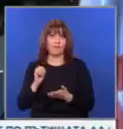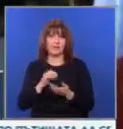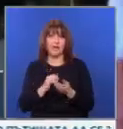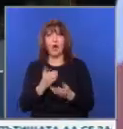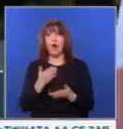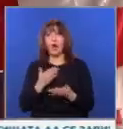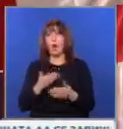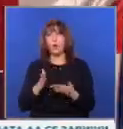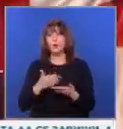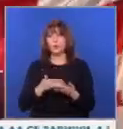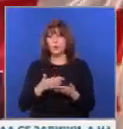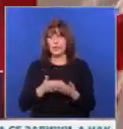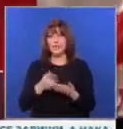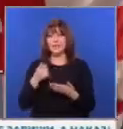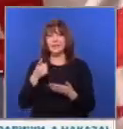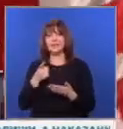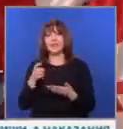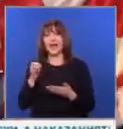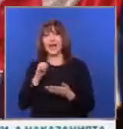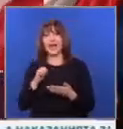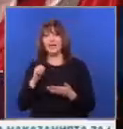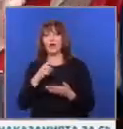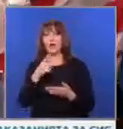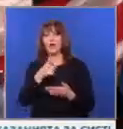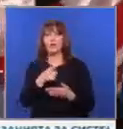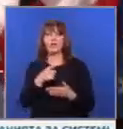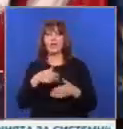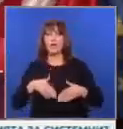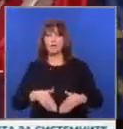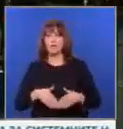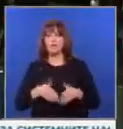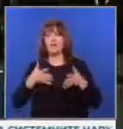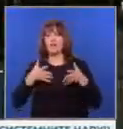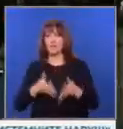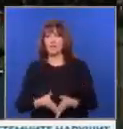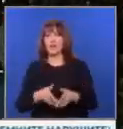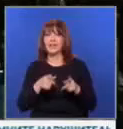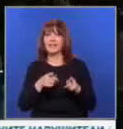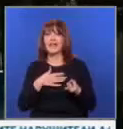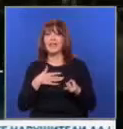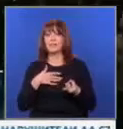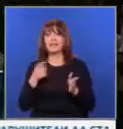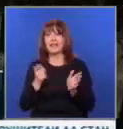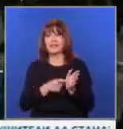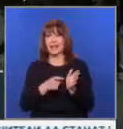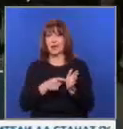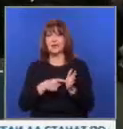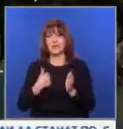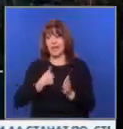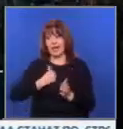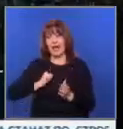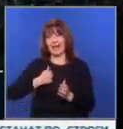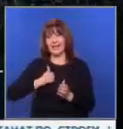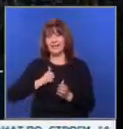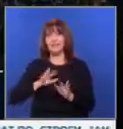Брюксел и Тбилиси обаче рязко се влушиха, след като през май Грузинска мечта прие закон за чуждестранните агенти, който